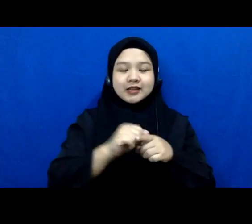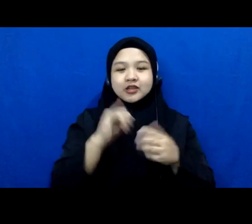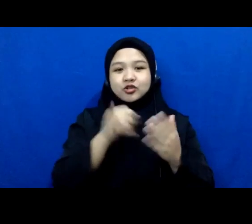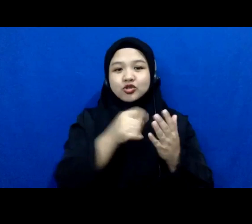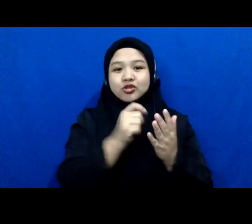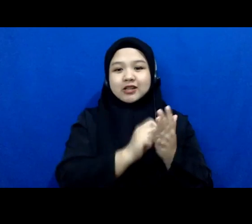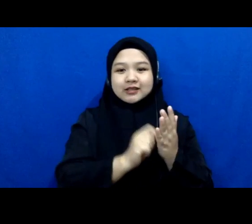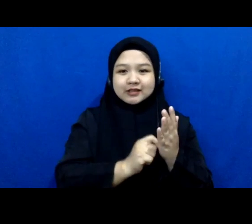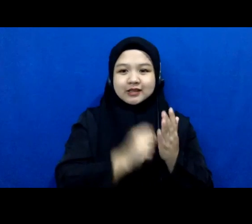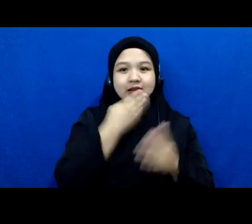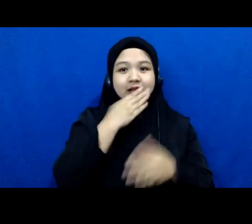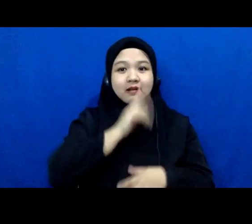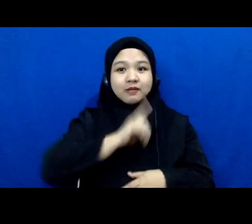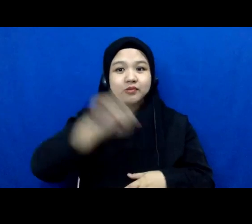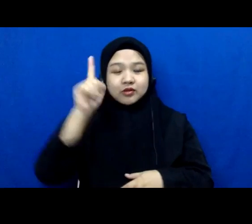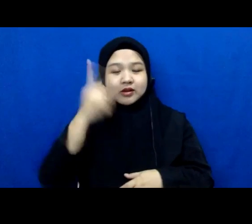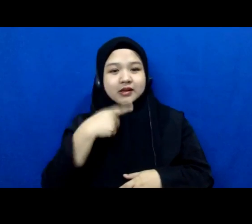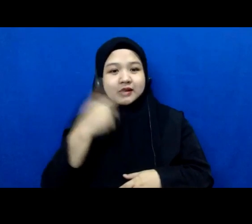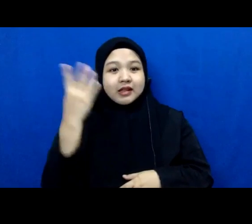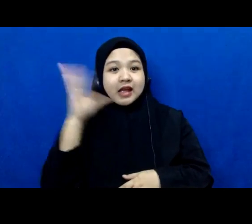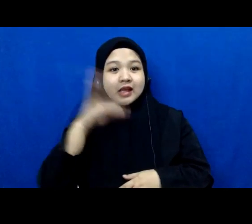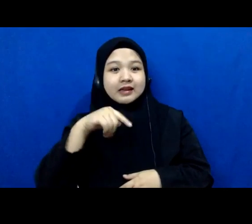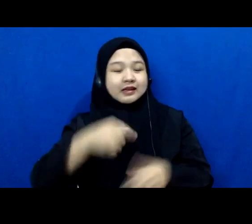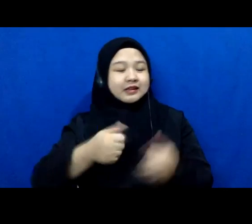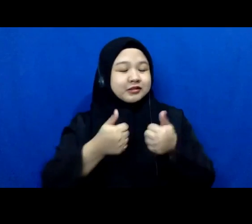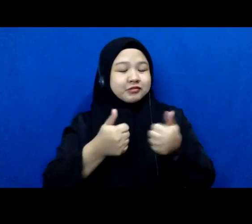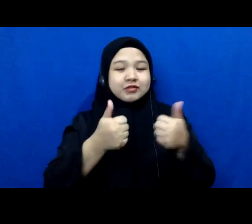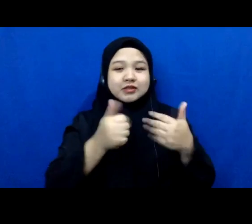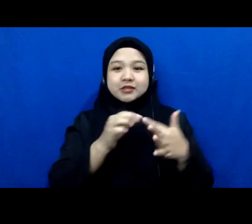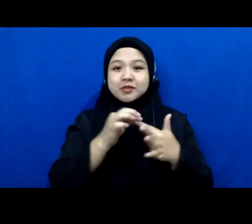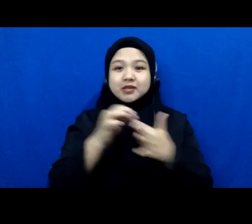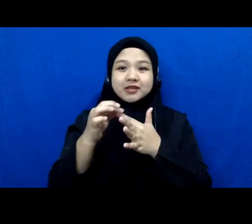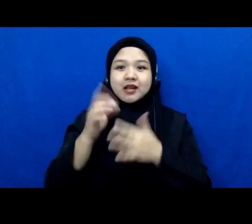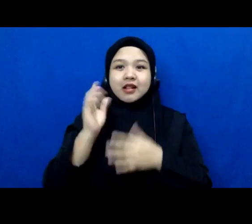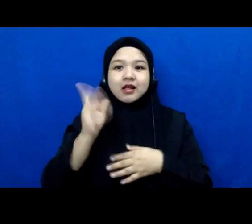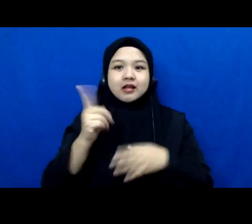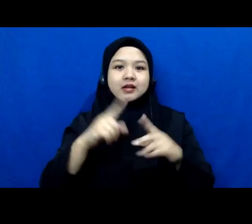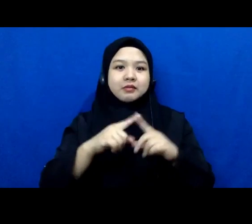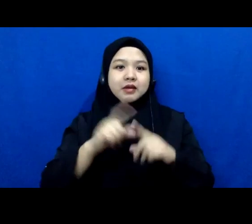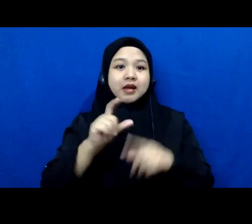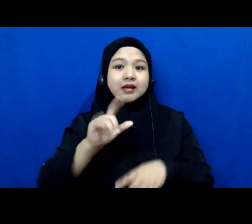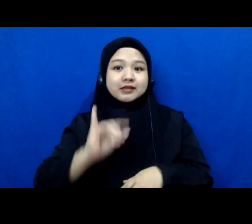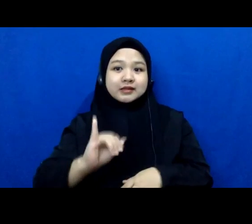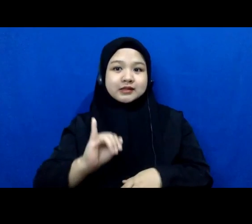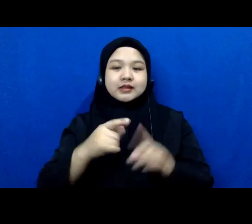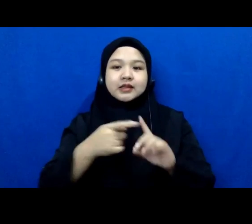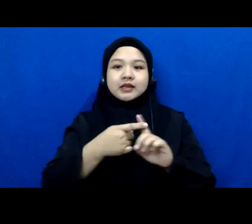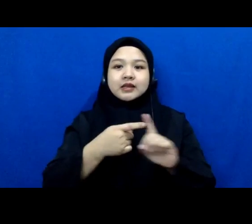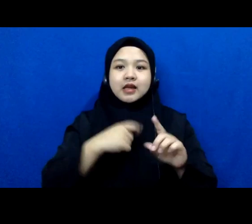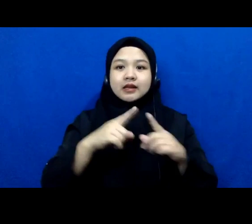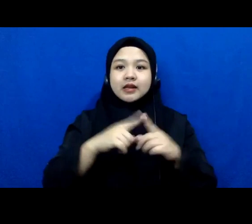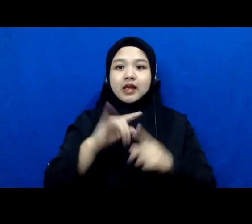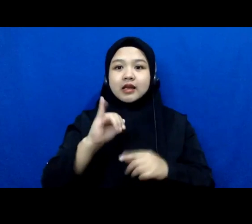hari ini kita spesial banget kedatangan tamu Mbak Haji dari AIPJ beliau adalah